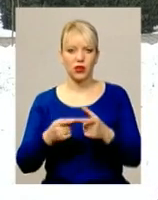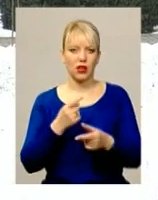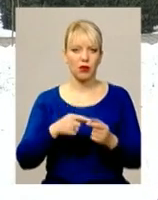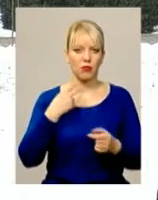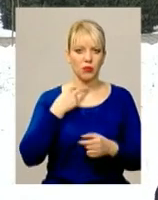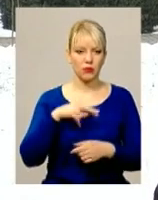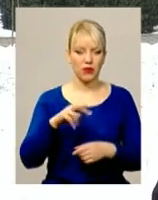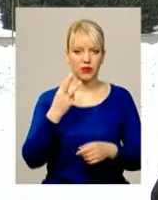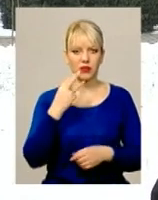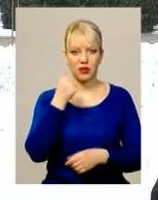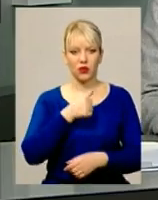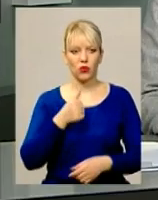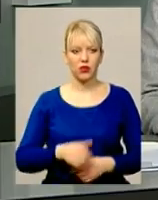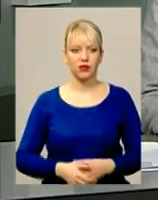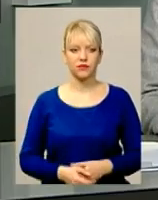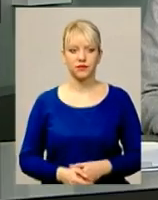волі до трьох років.